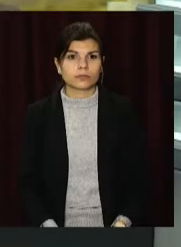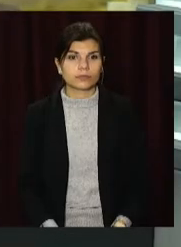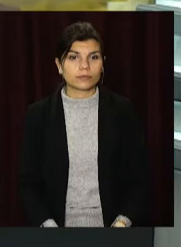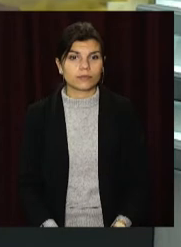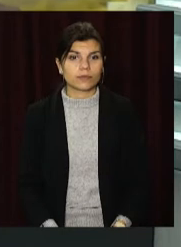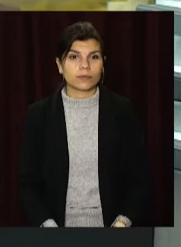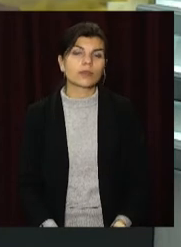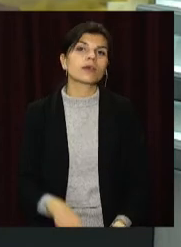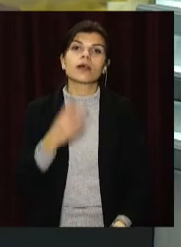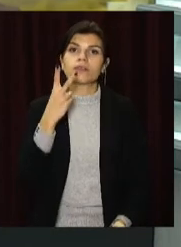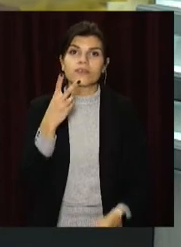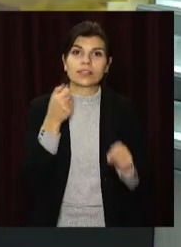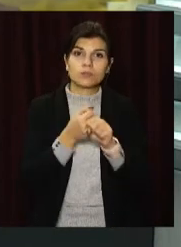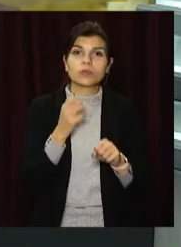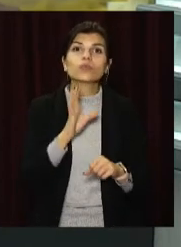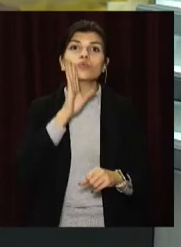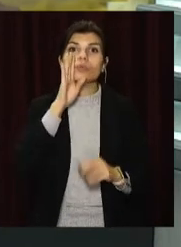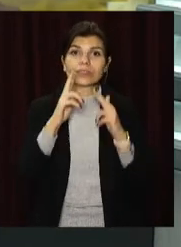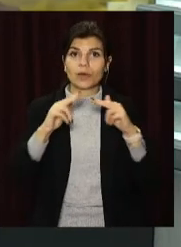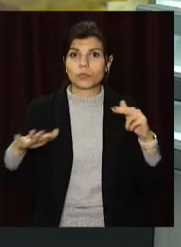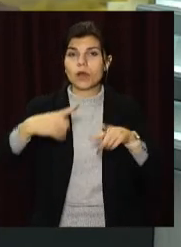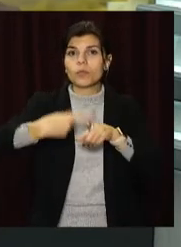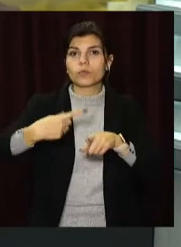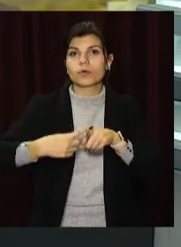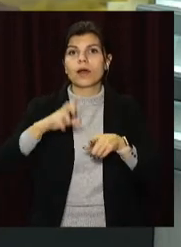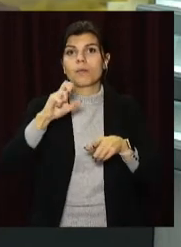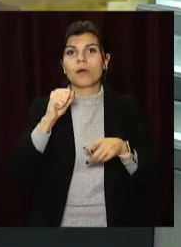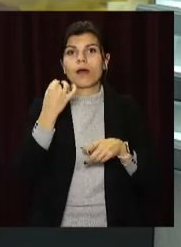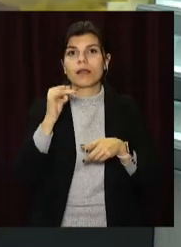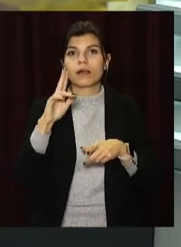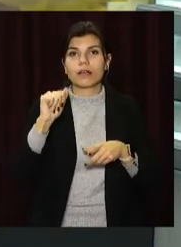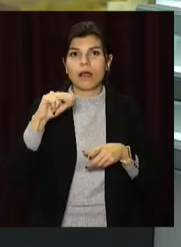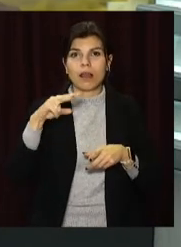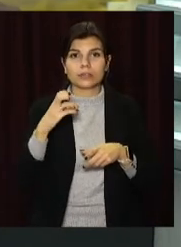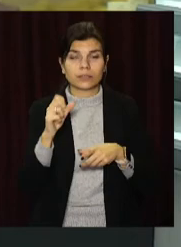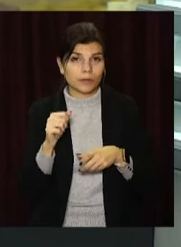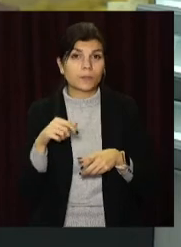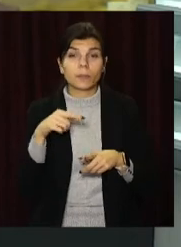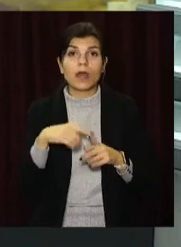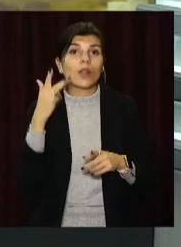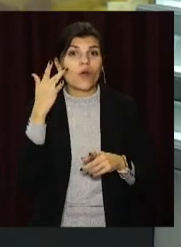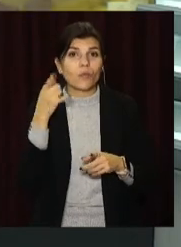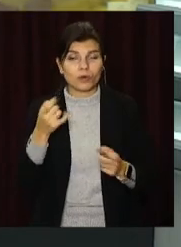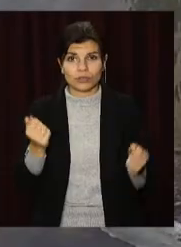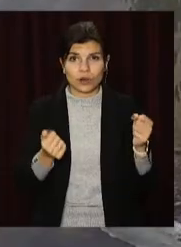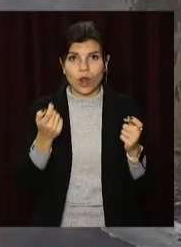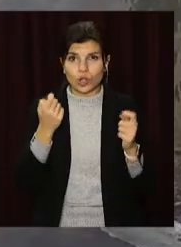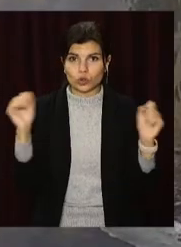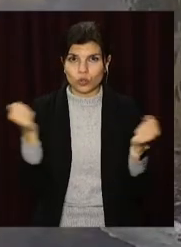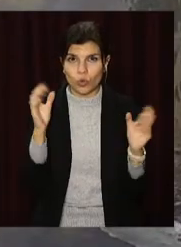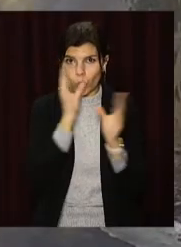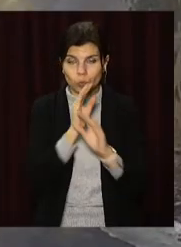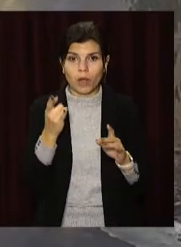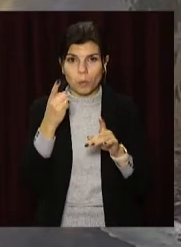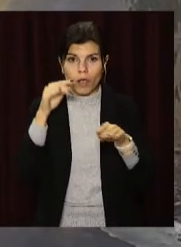Дві ДТП у Дніпрі зранку. На перехресті вулиць Байкальської та Образцова водій легковика не розрахував швидкість і